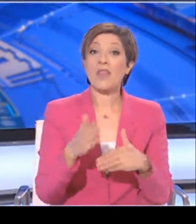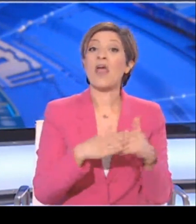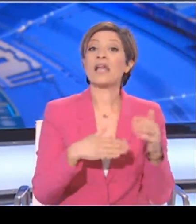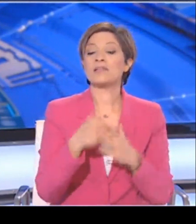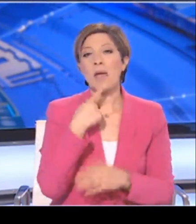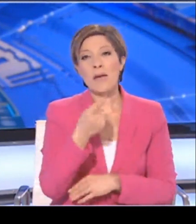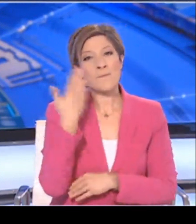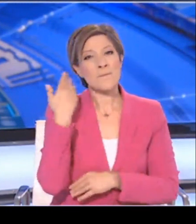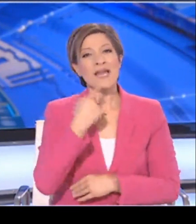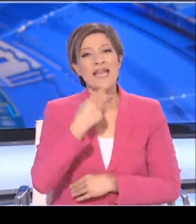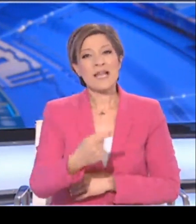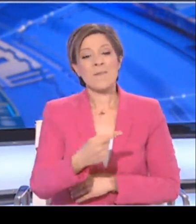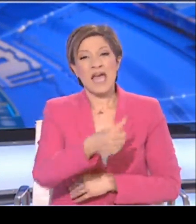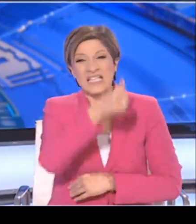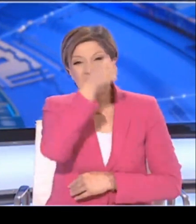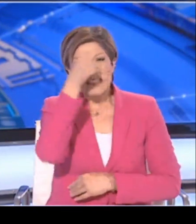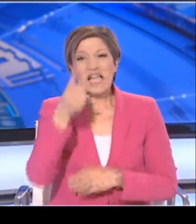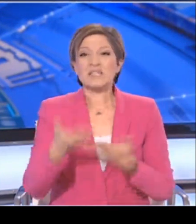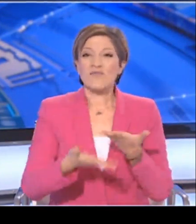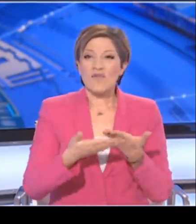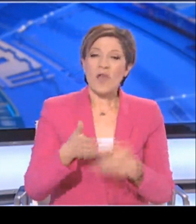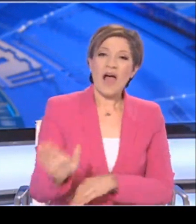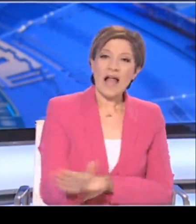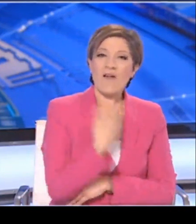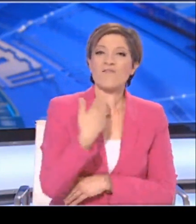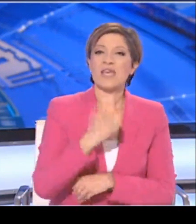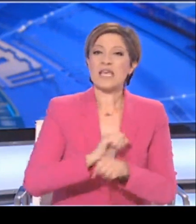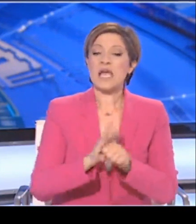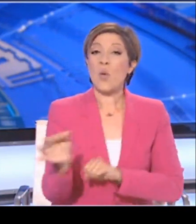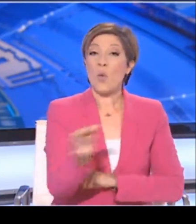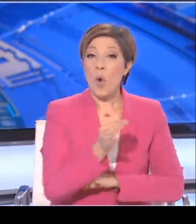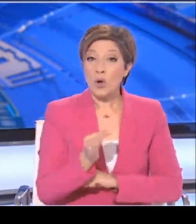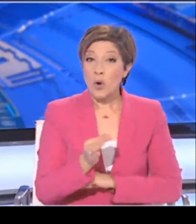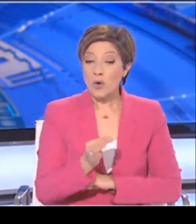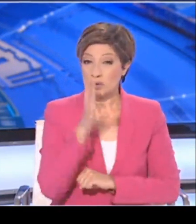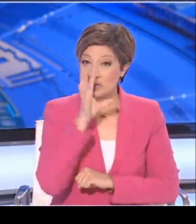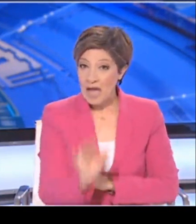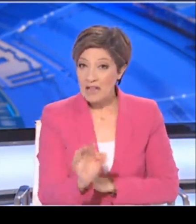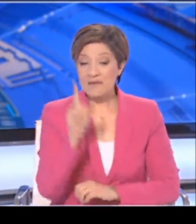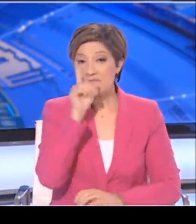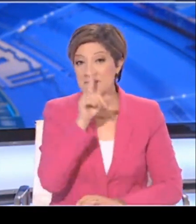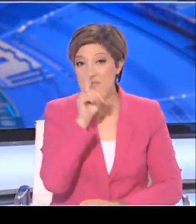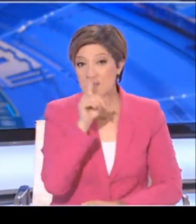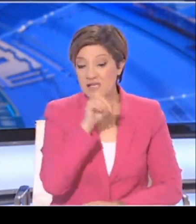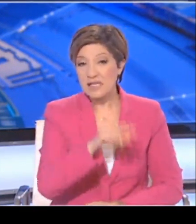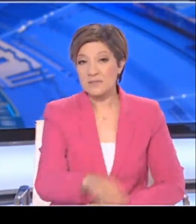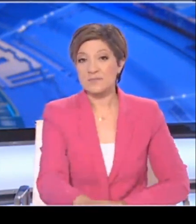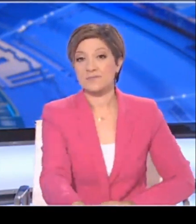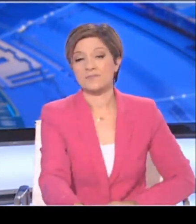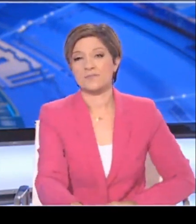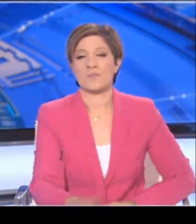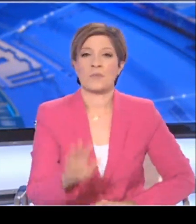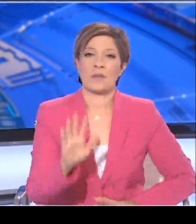θερμοκρασίες που ήδη έχουμε και στη χώρα μας δεν βοηθούν τόσο στον περιορισμό της εξαπλώσης του ίου. Όχι,